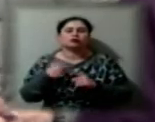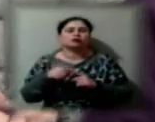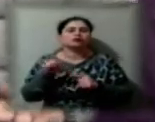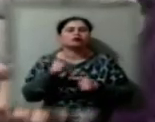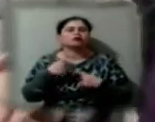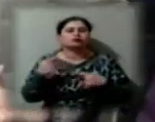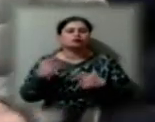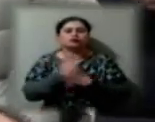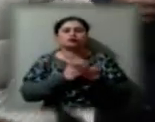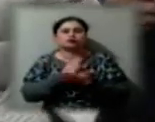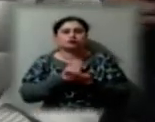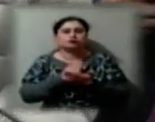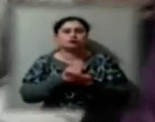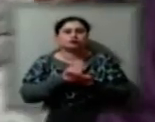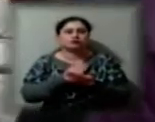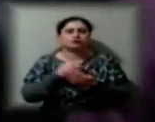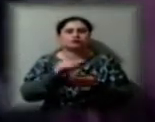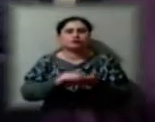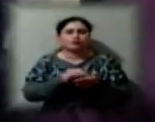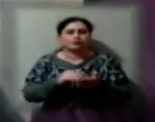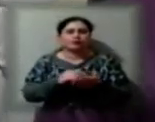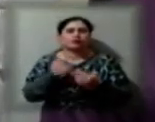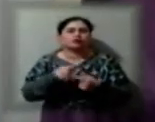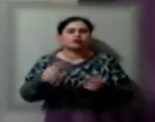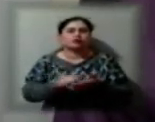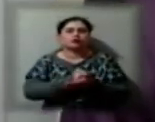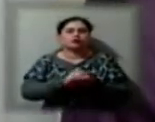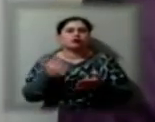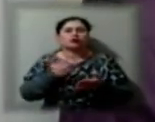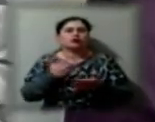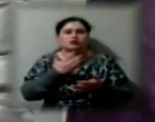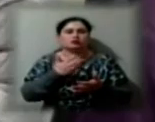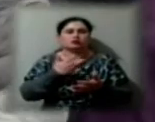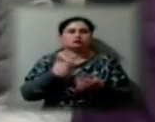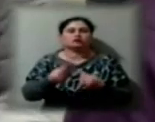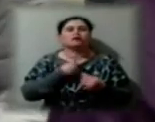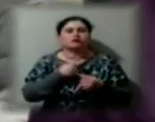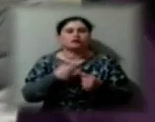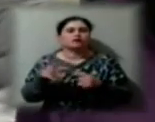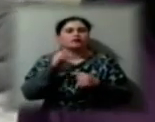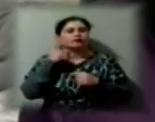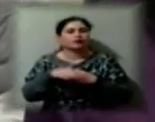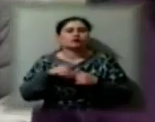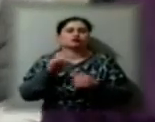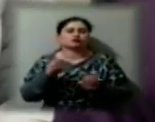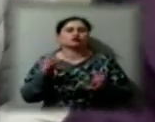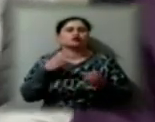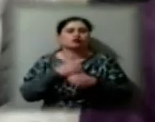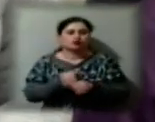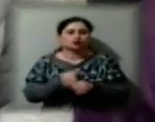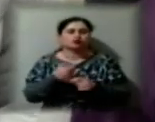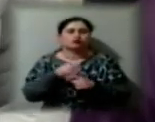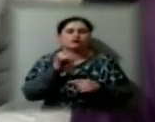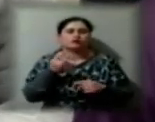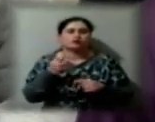записок, чи інших документів, які б нам давали розуміти, що буде скорочення на філії. Навпаки,